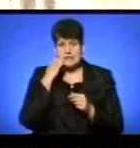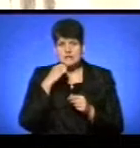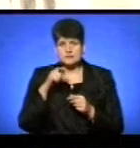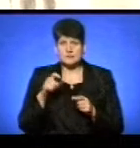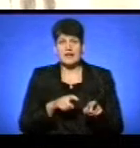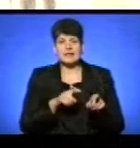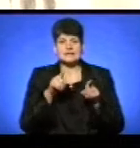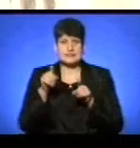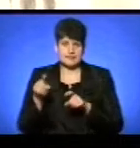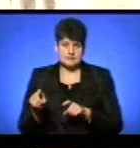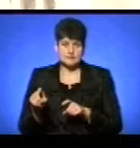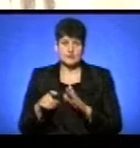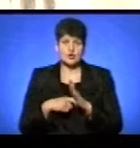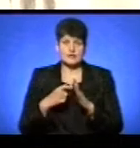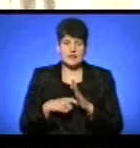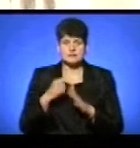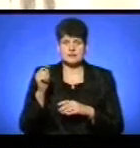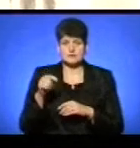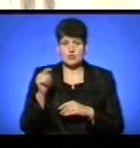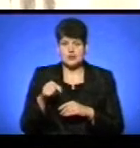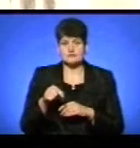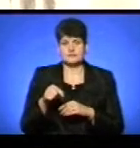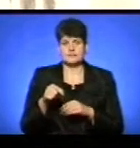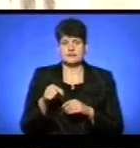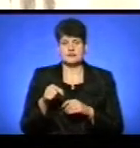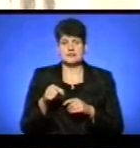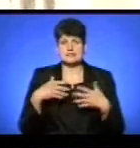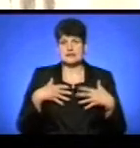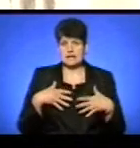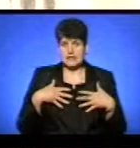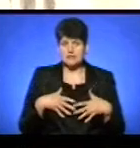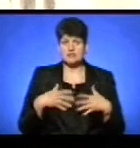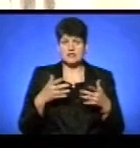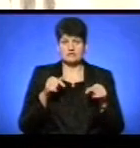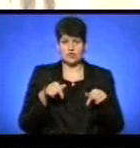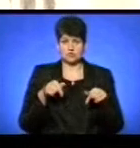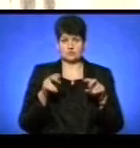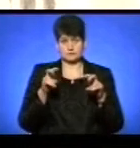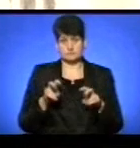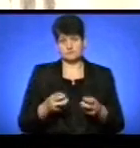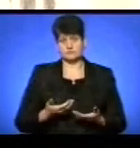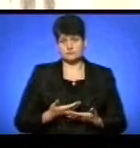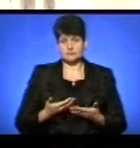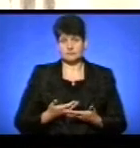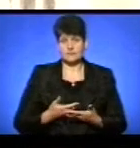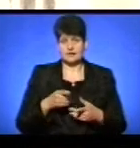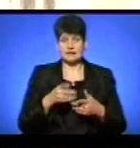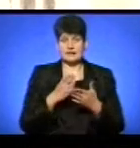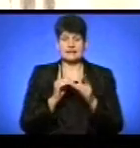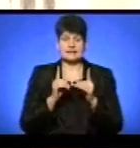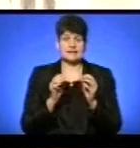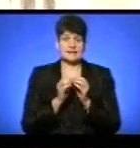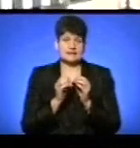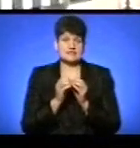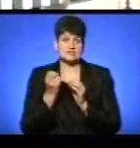-переселенчими з Донецька, з Луганська, з поселенць Криму, які вже тут осіли. Правда, їх є тільки 10 чи